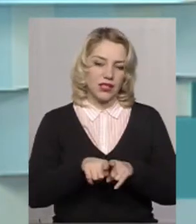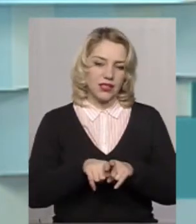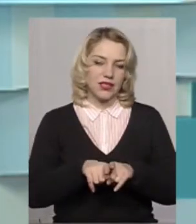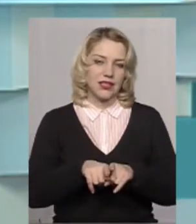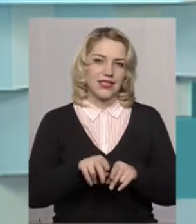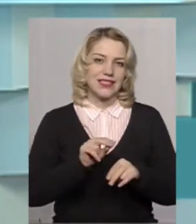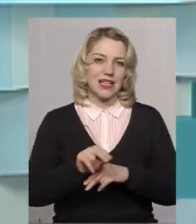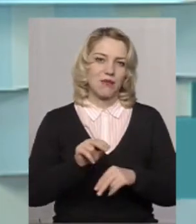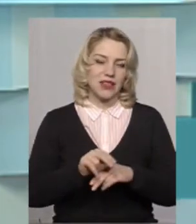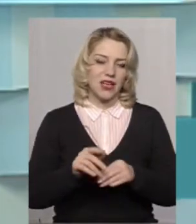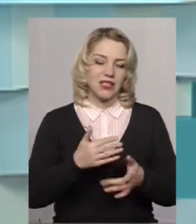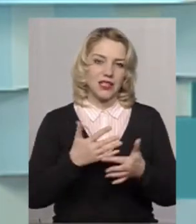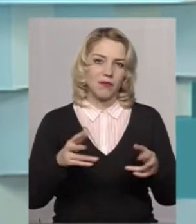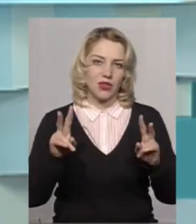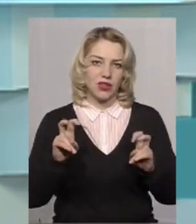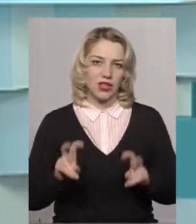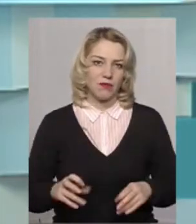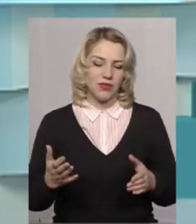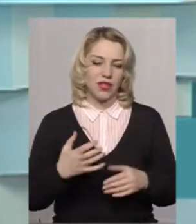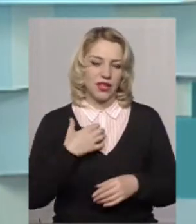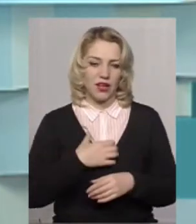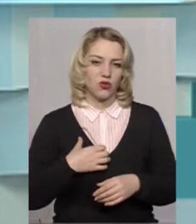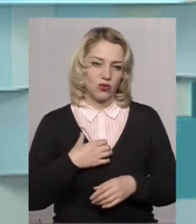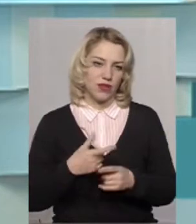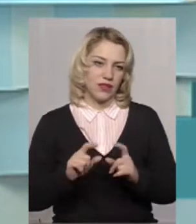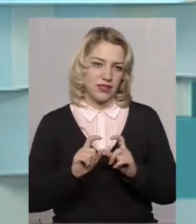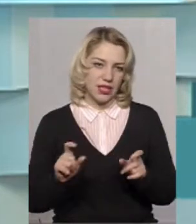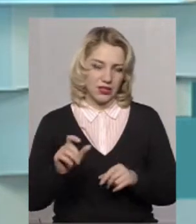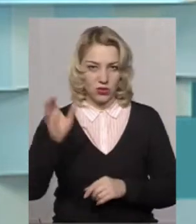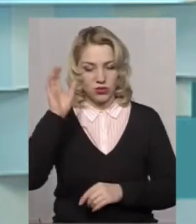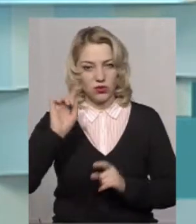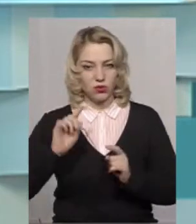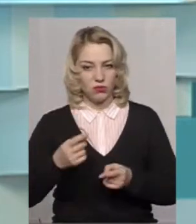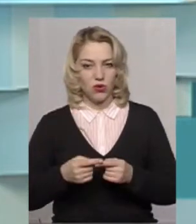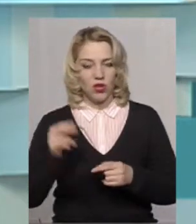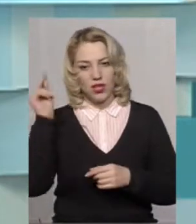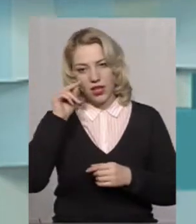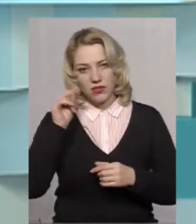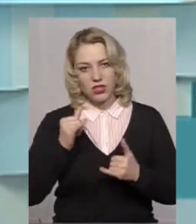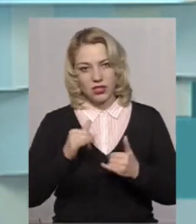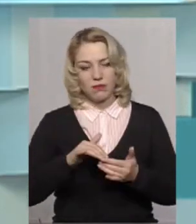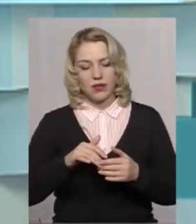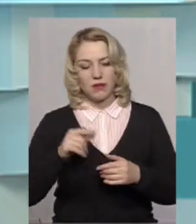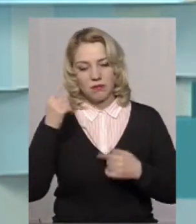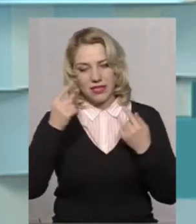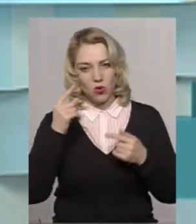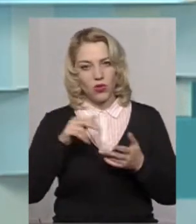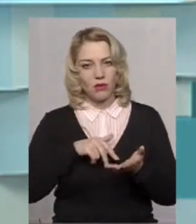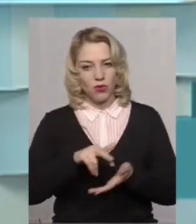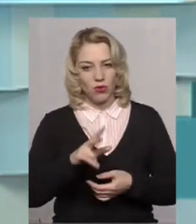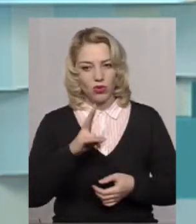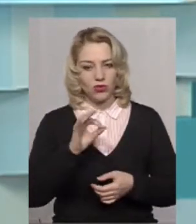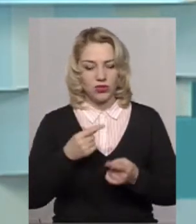практичні з різноманітних тем, які є актуальними в закладах освіти. Тому такі навчання психологи проходять. З іншої